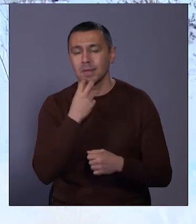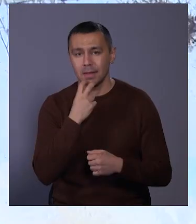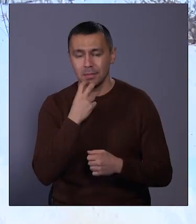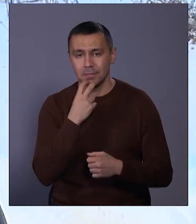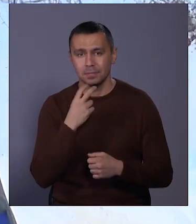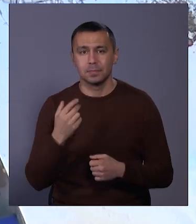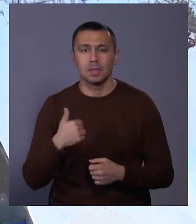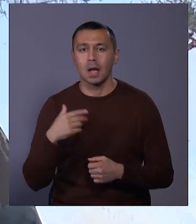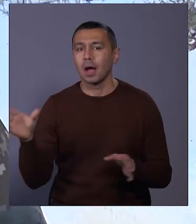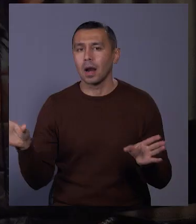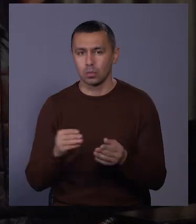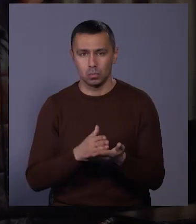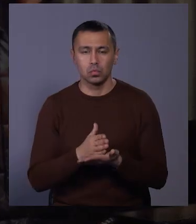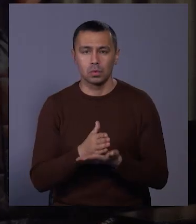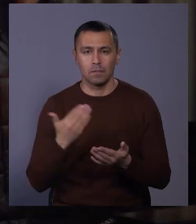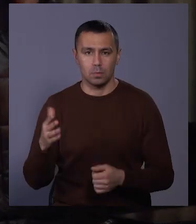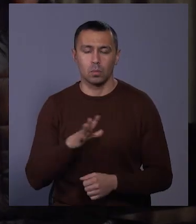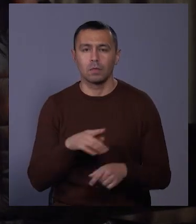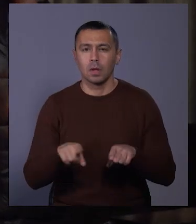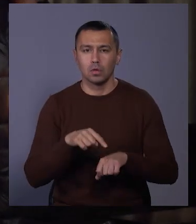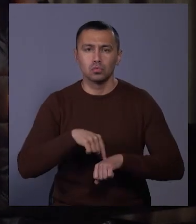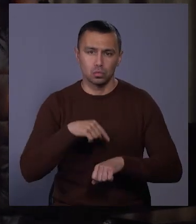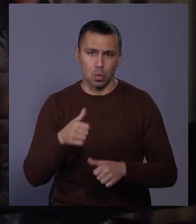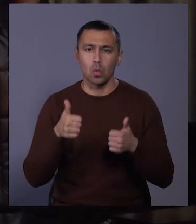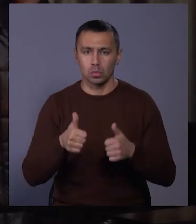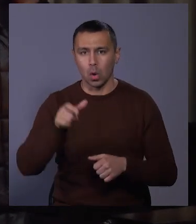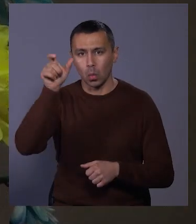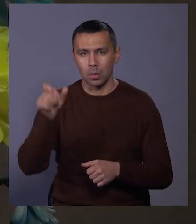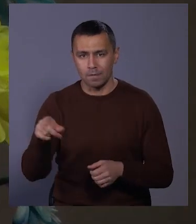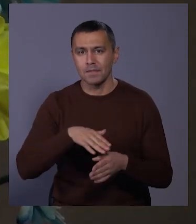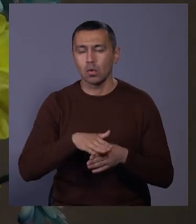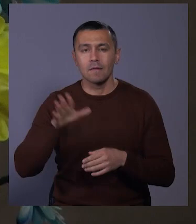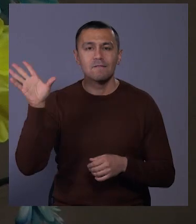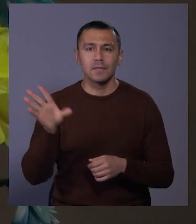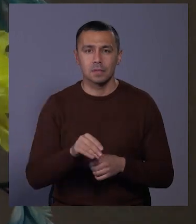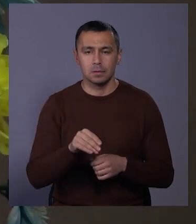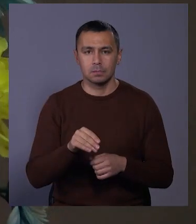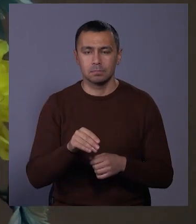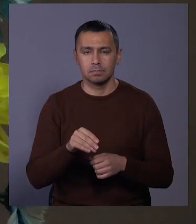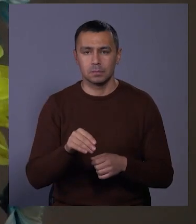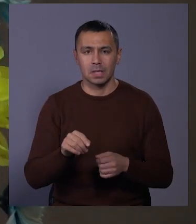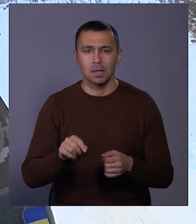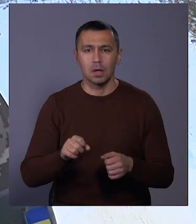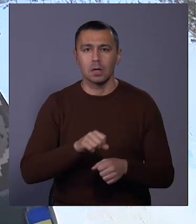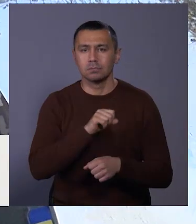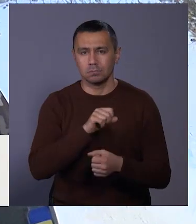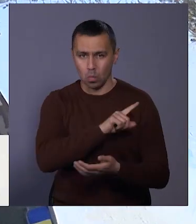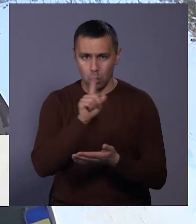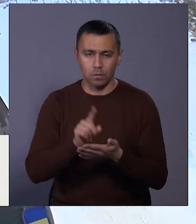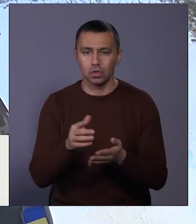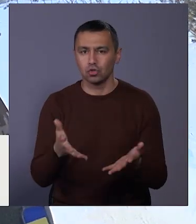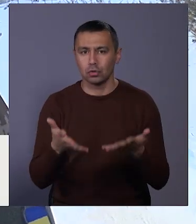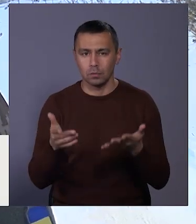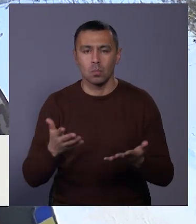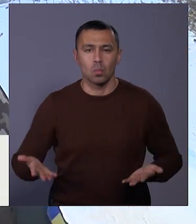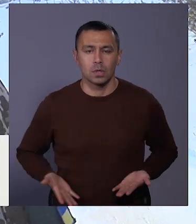Сергієм я служив разом. Він був така чуйна, хороша людина. Він виконував всі покладені на нього завдання чітко. Він прожив